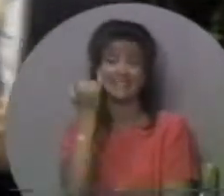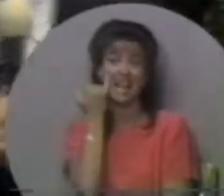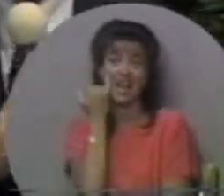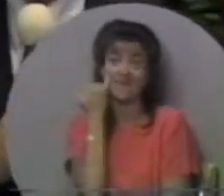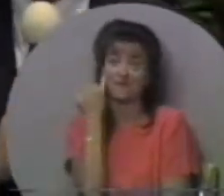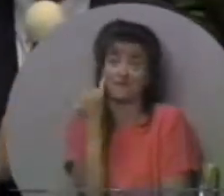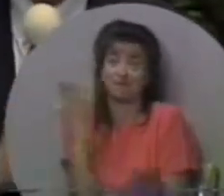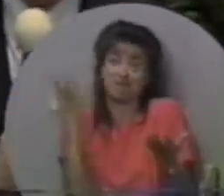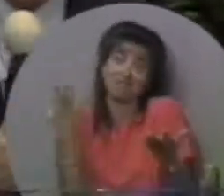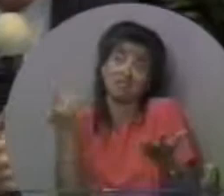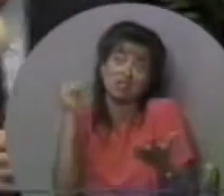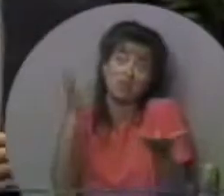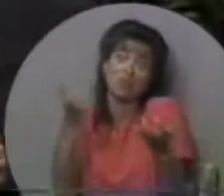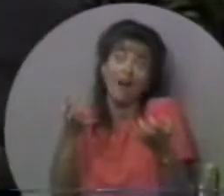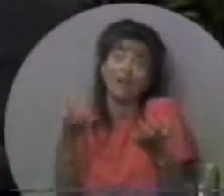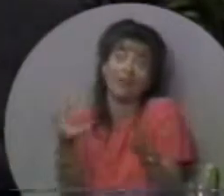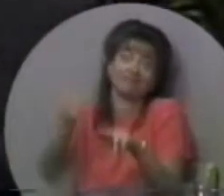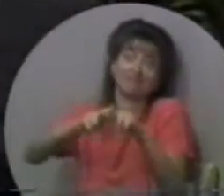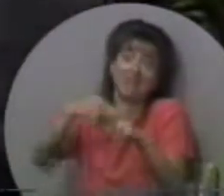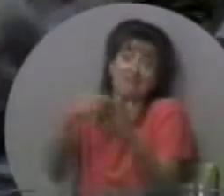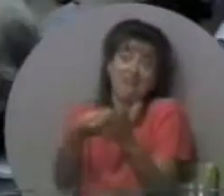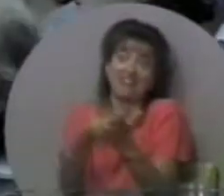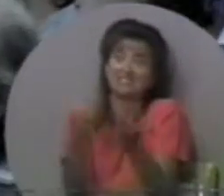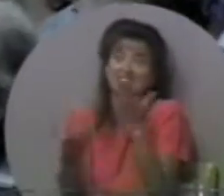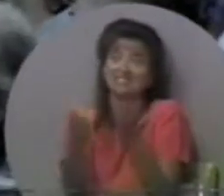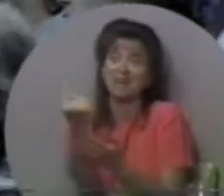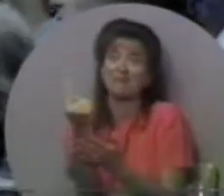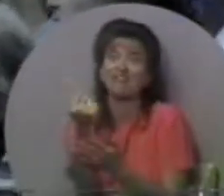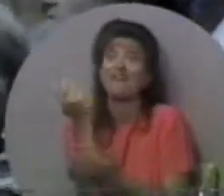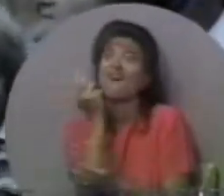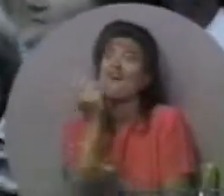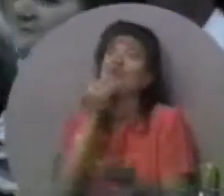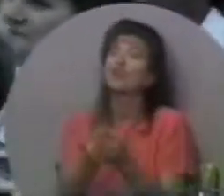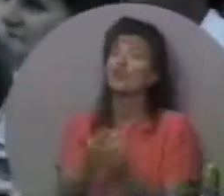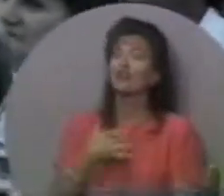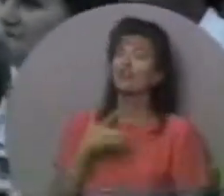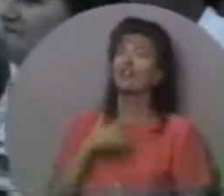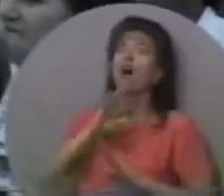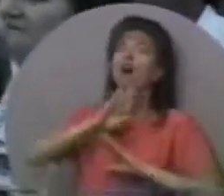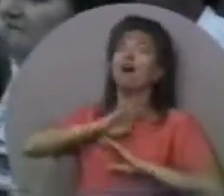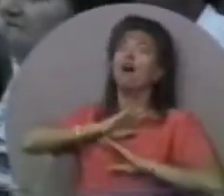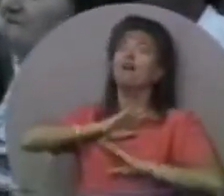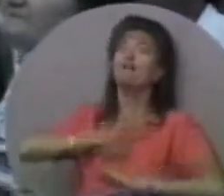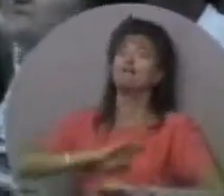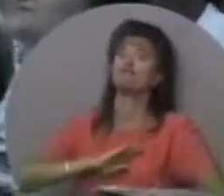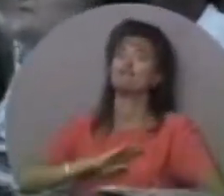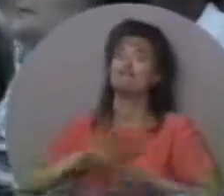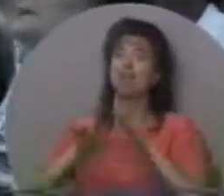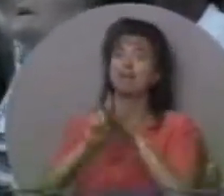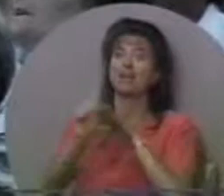Деніс, на всяк випадок тут кажу. Рон, але яке гарне відчуття.